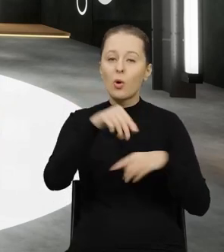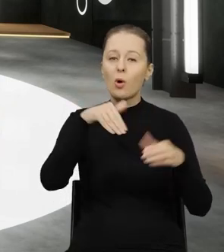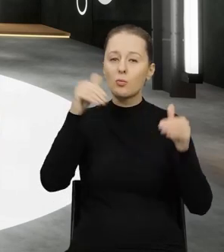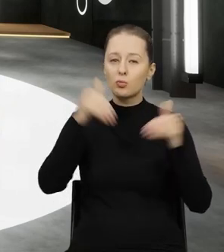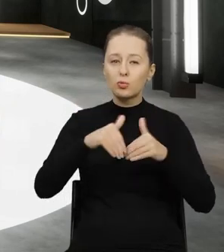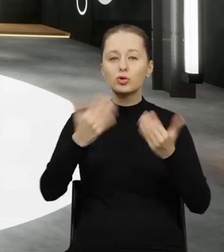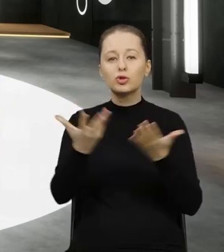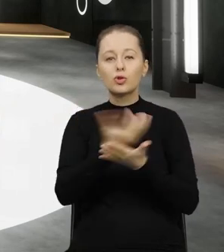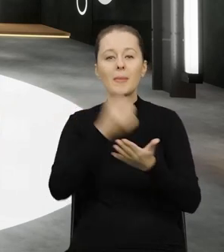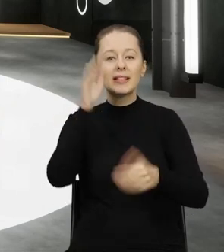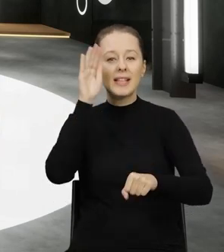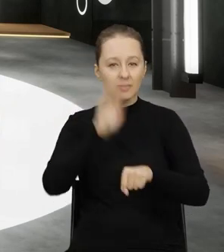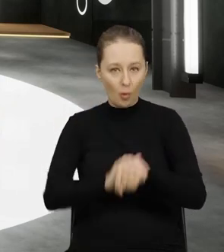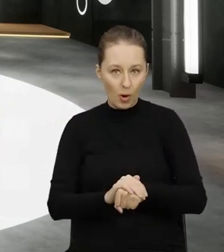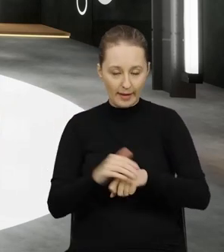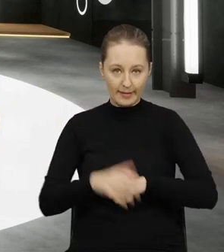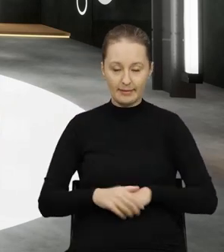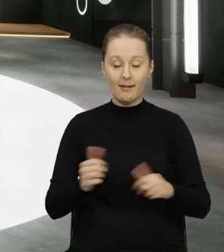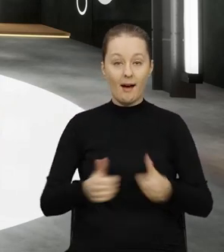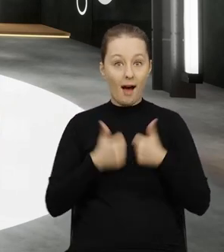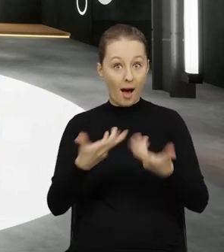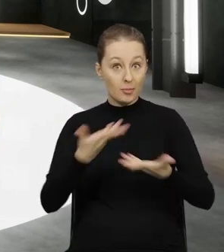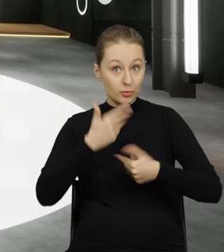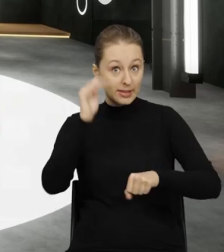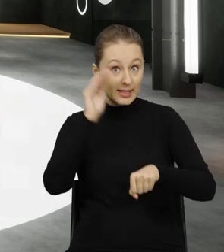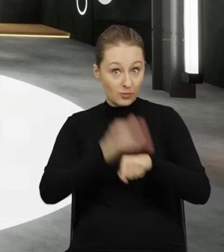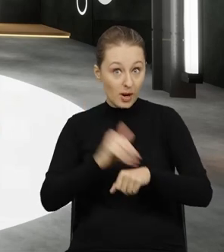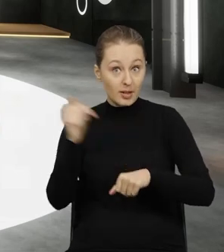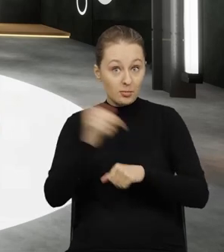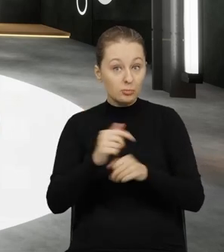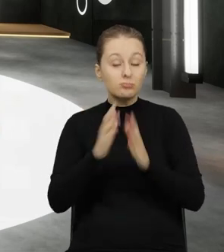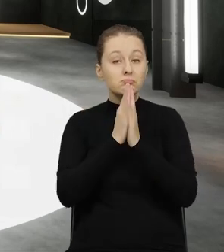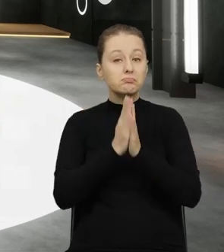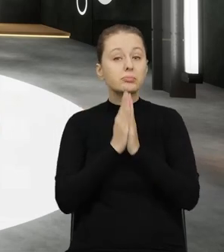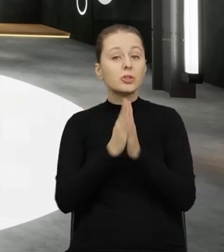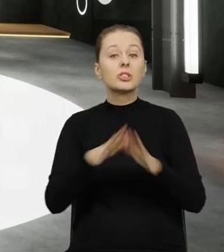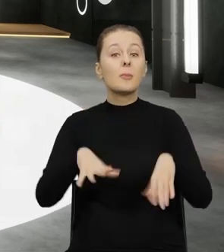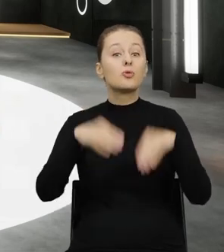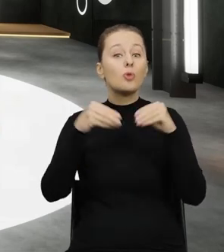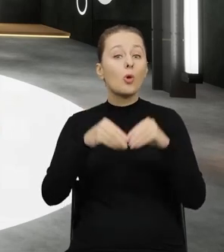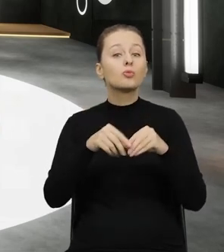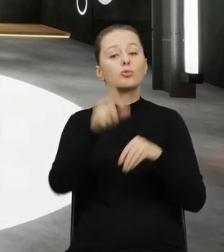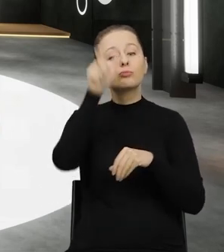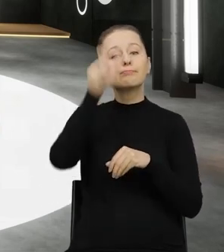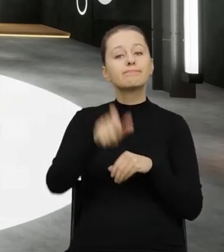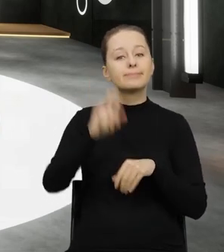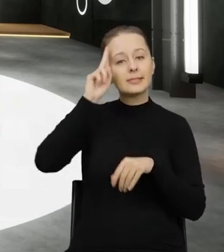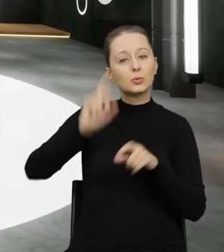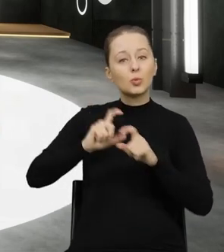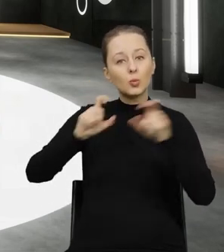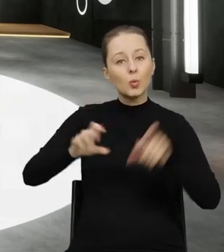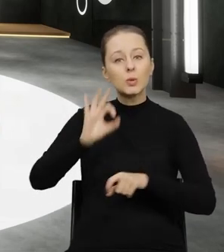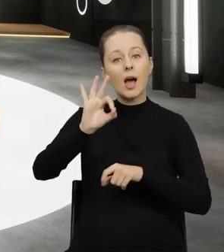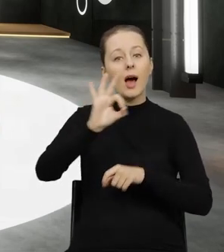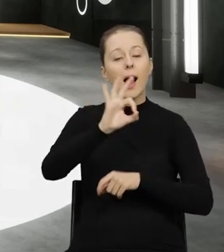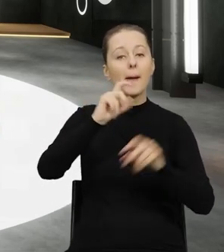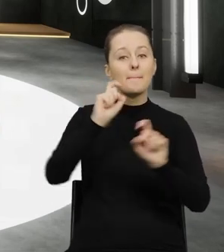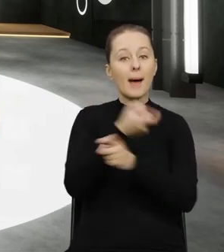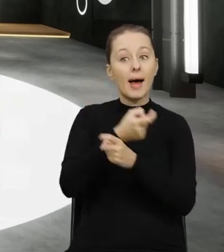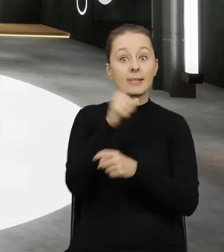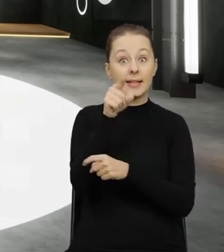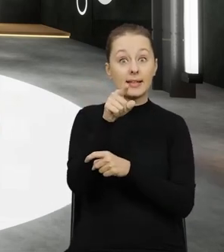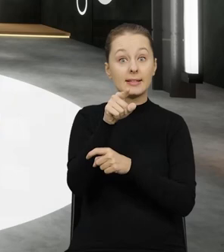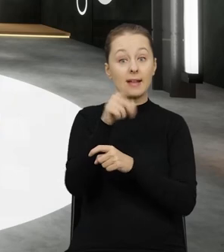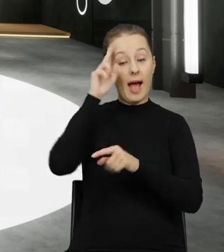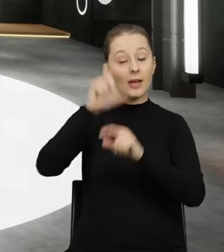uzyskać zezwolenie. Żeby je uzyskać, musi się zwrócić w pierwszej kolejności do odpowiedniego organu w swoim kraju.